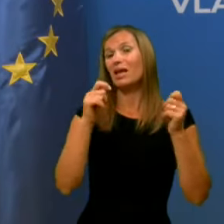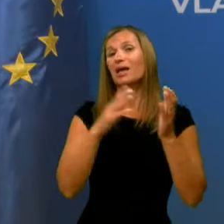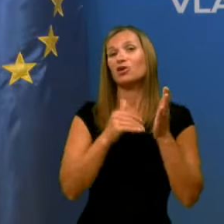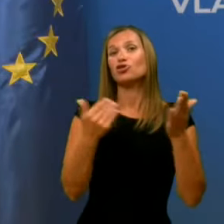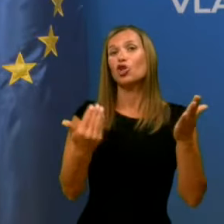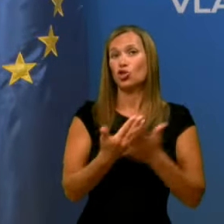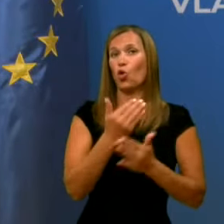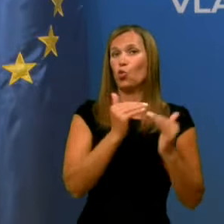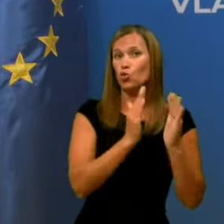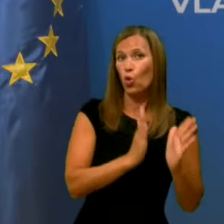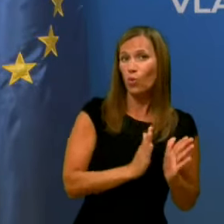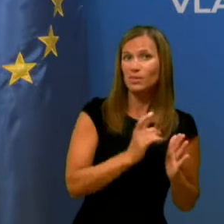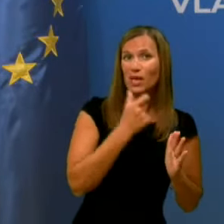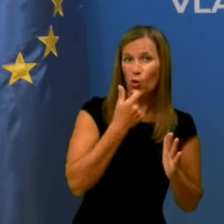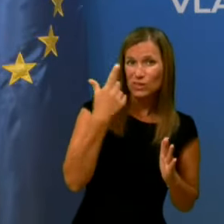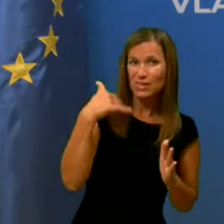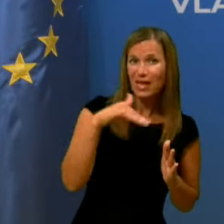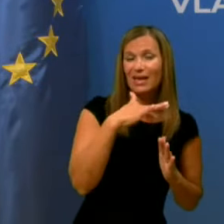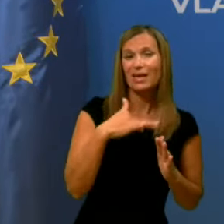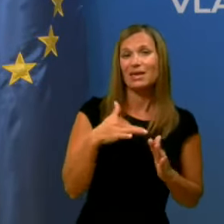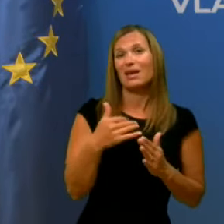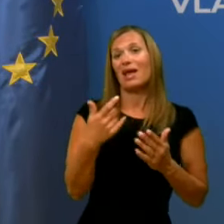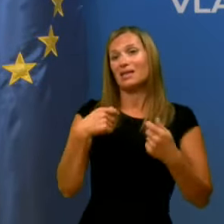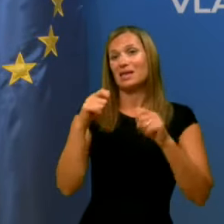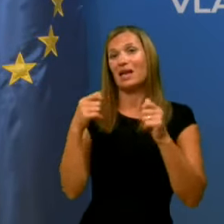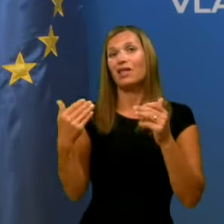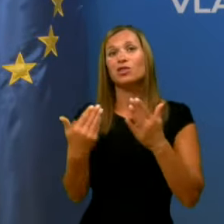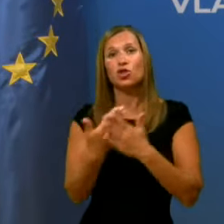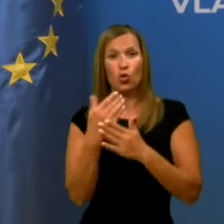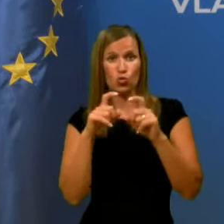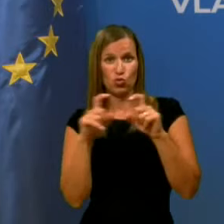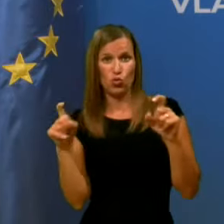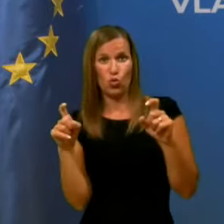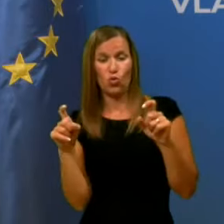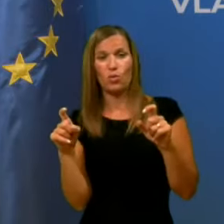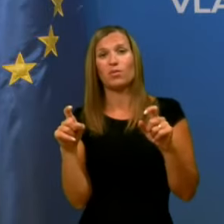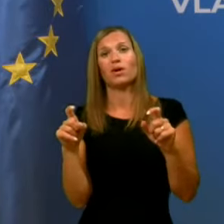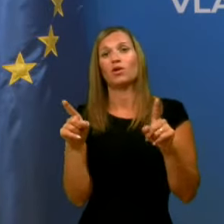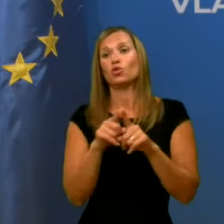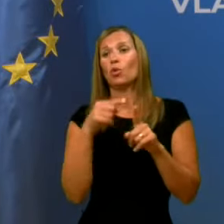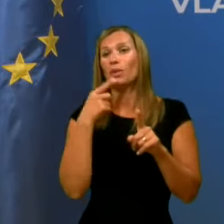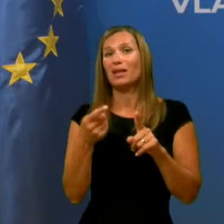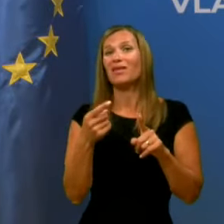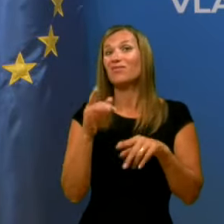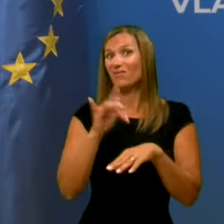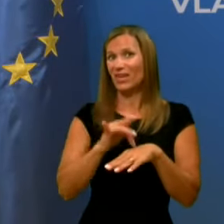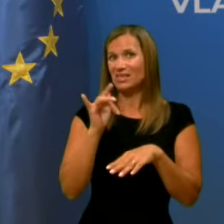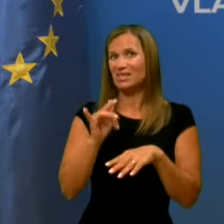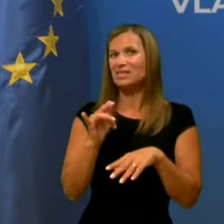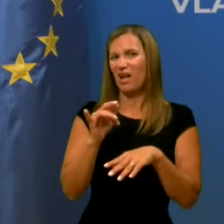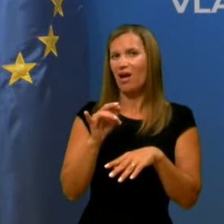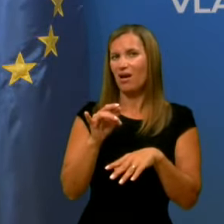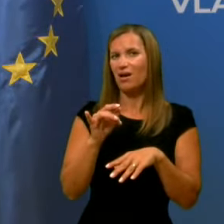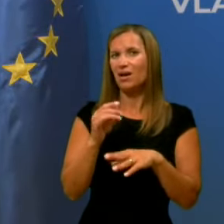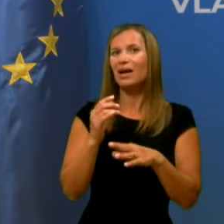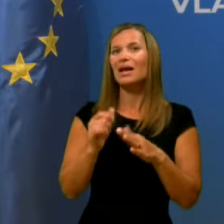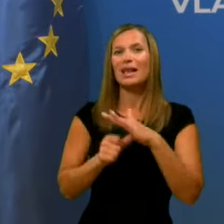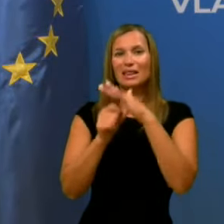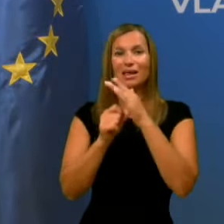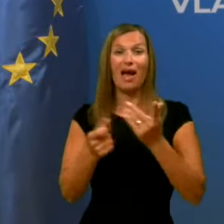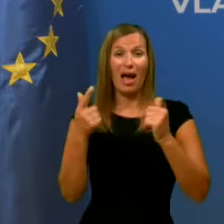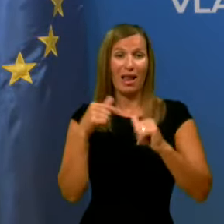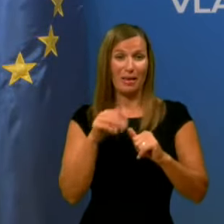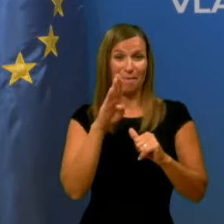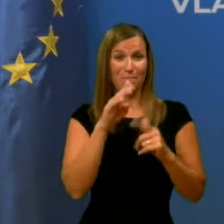ostrele obnovljen, kak dom za ostrele gospod Ganter, morda omenjala se infekcijska klinika. Ali je včeraj na Brdu nastal kak prioritetni